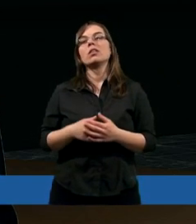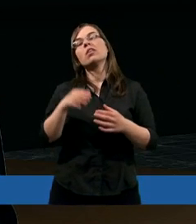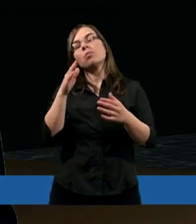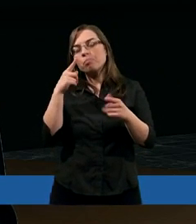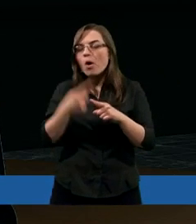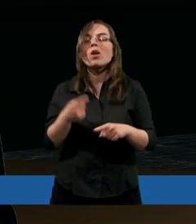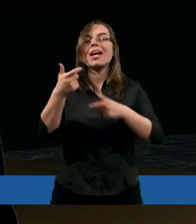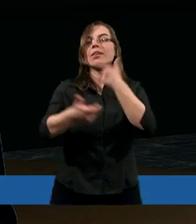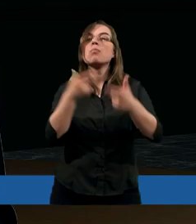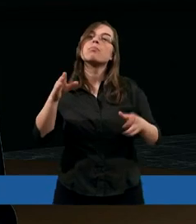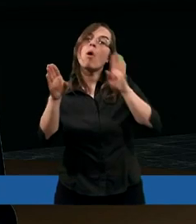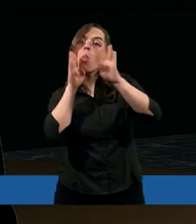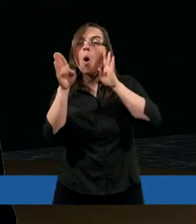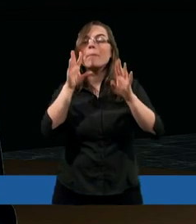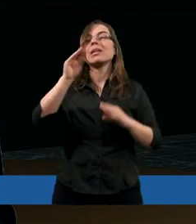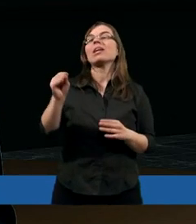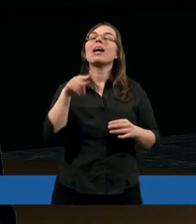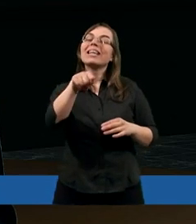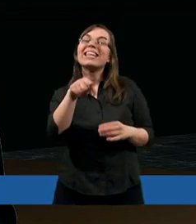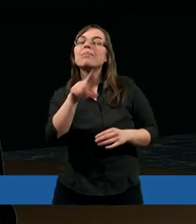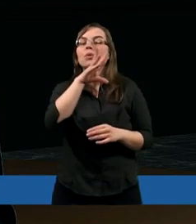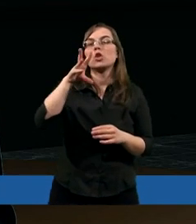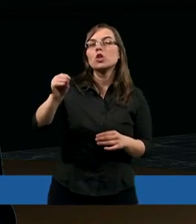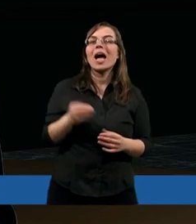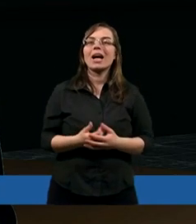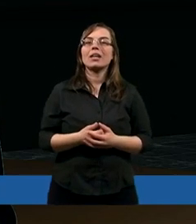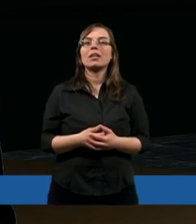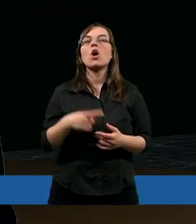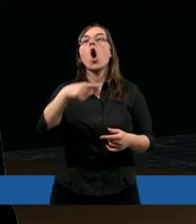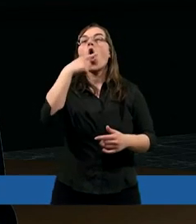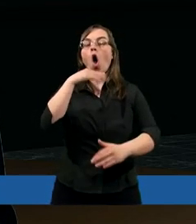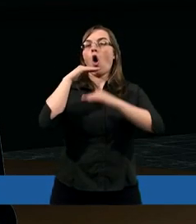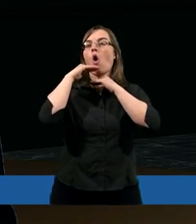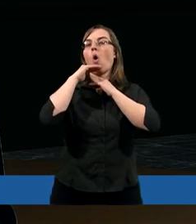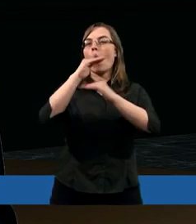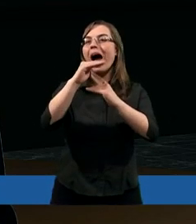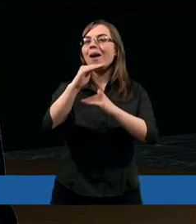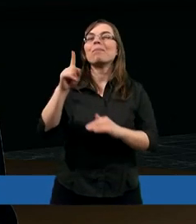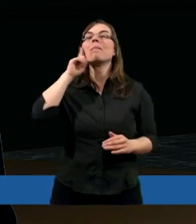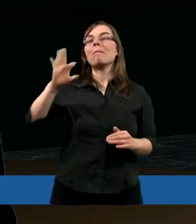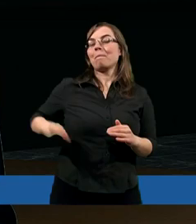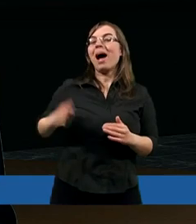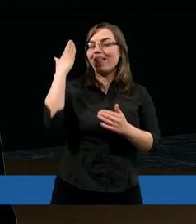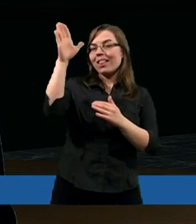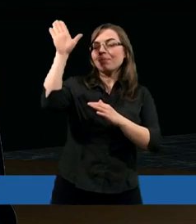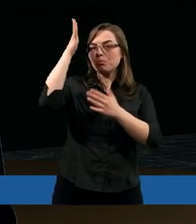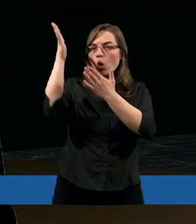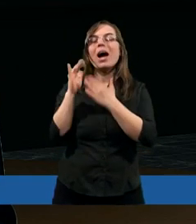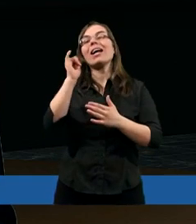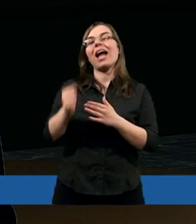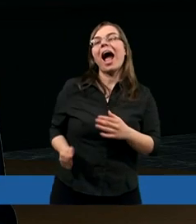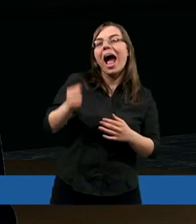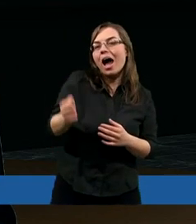postanowili zrobić podobnie z tym, że okłamując Pana i apostołów